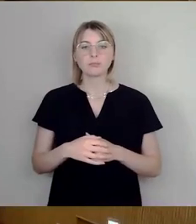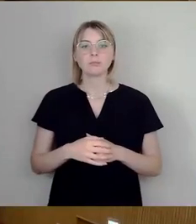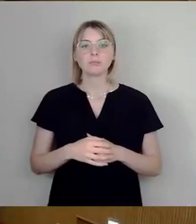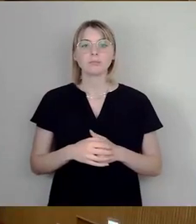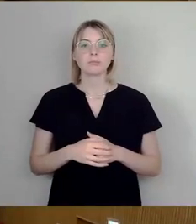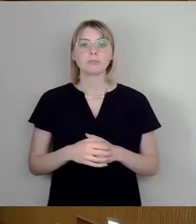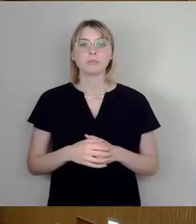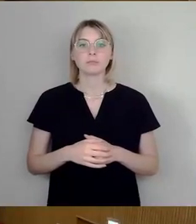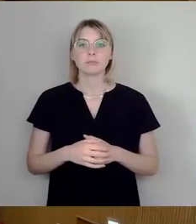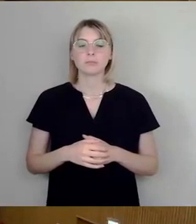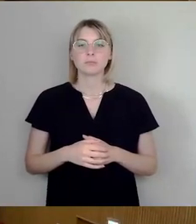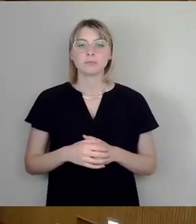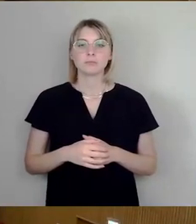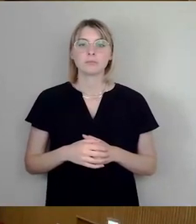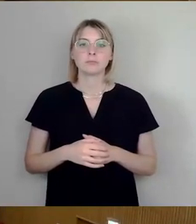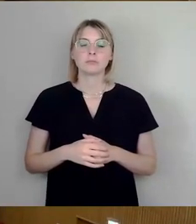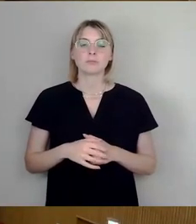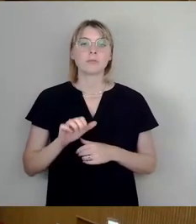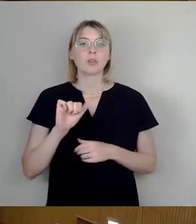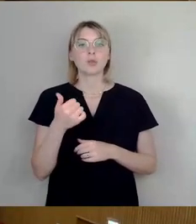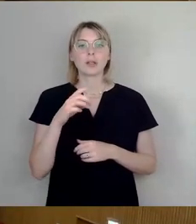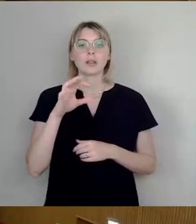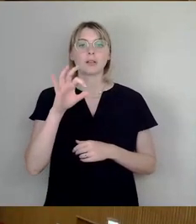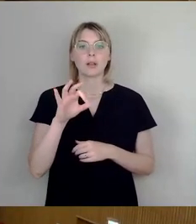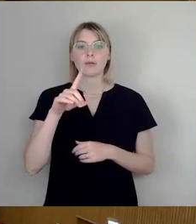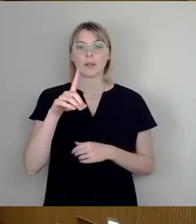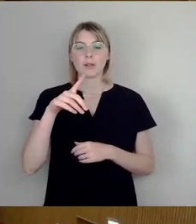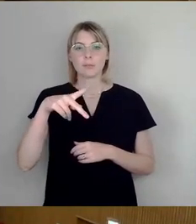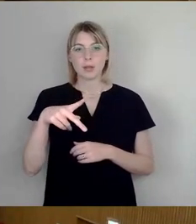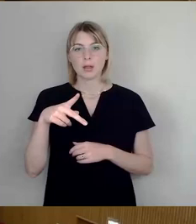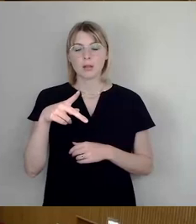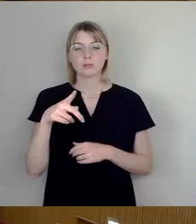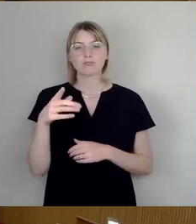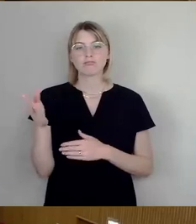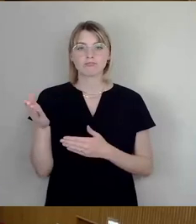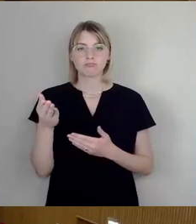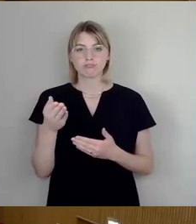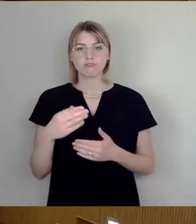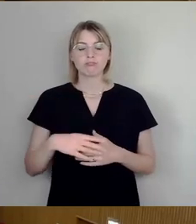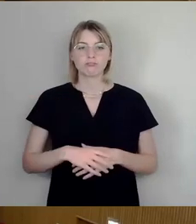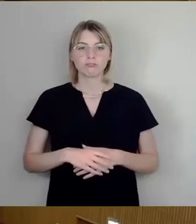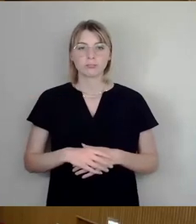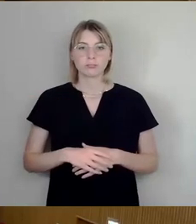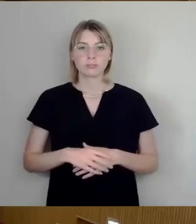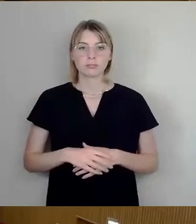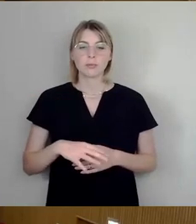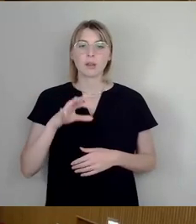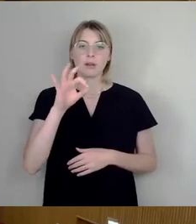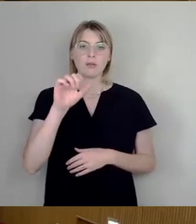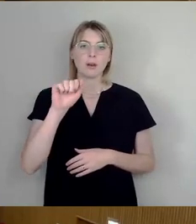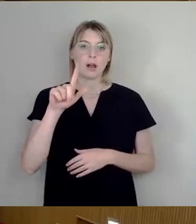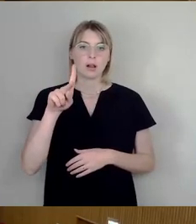wir würden weiter in der Reihenfolge gehen, wenn es gewünscht FDP-Fraktion. Veit Böhm, Liebe